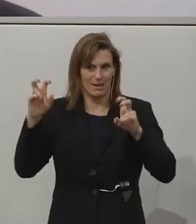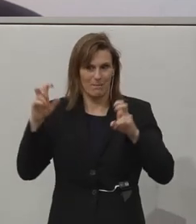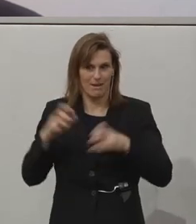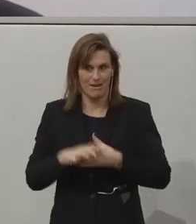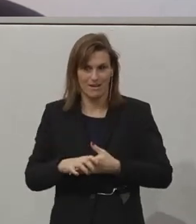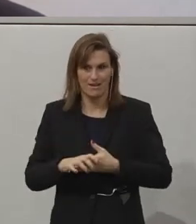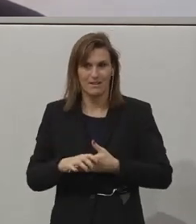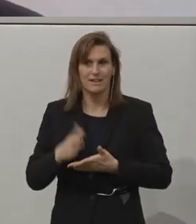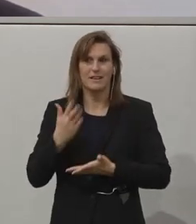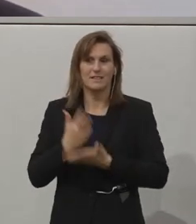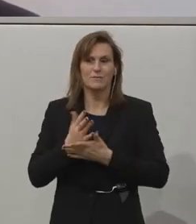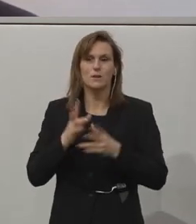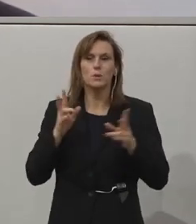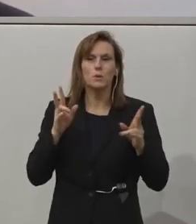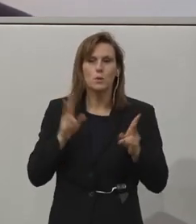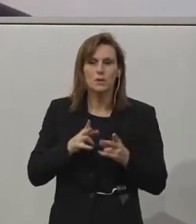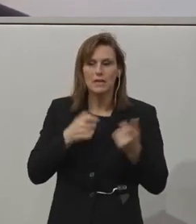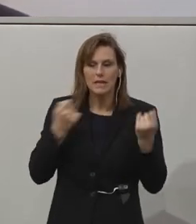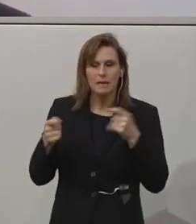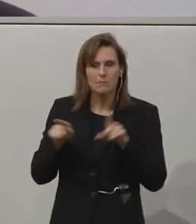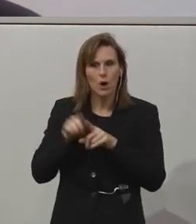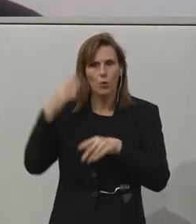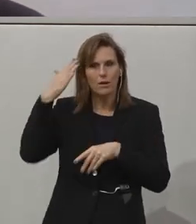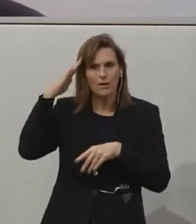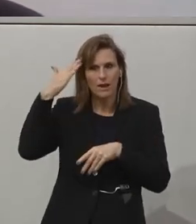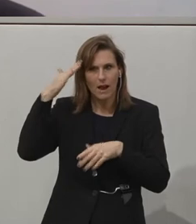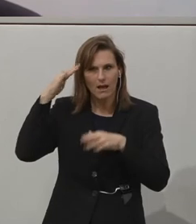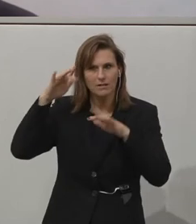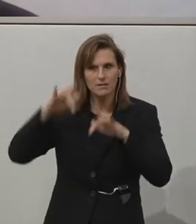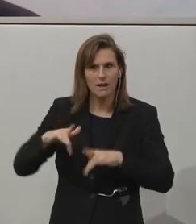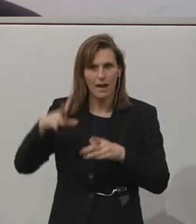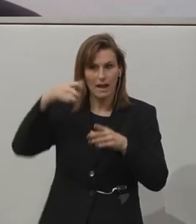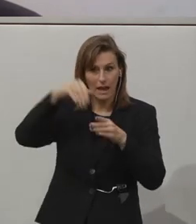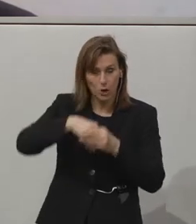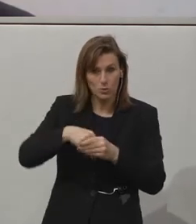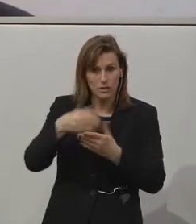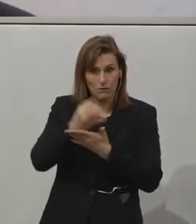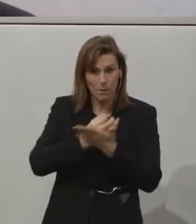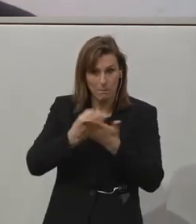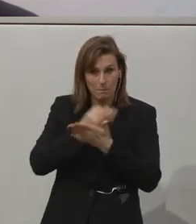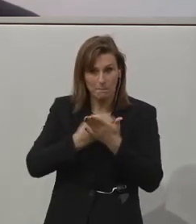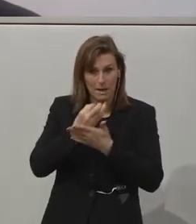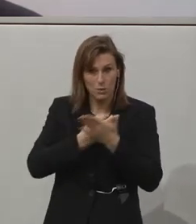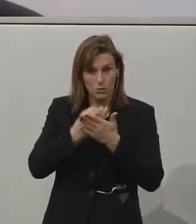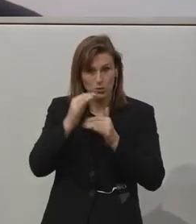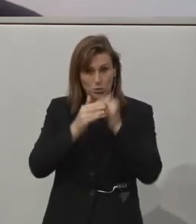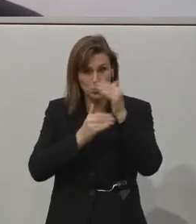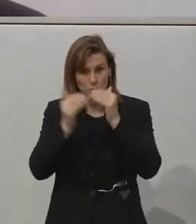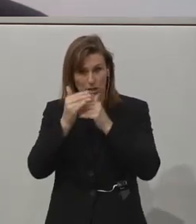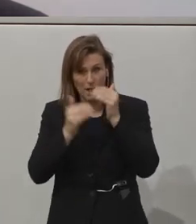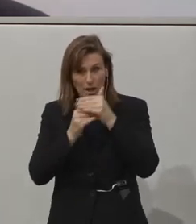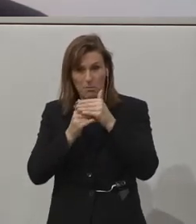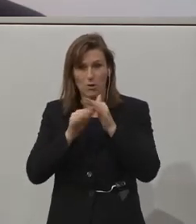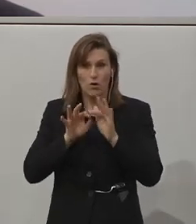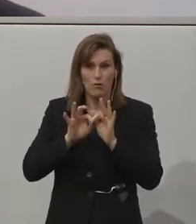Daher nur ganz kurz gibt es in Irland ein inklusives Bildungssystem im Sinne